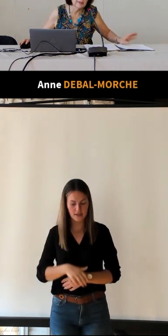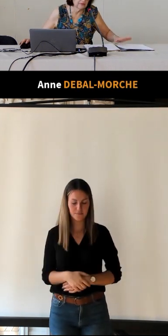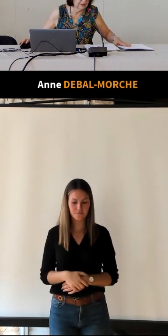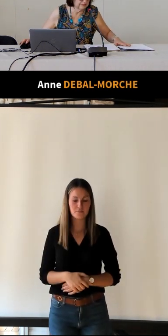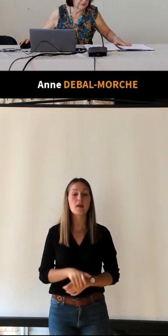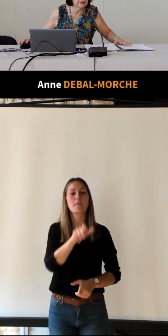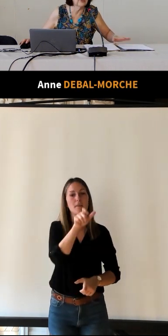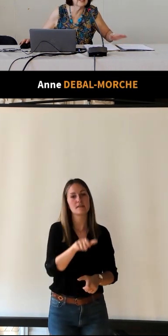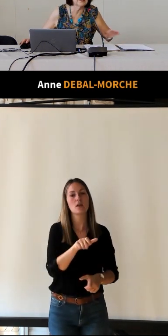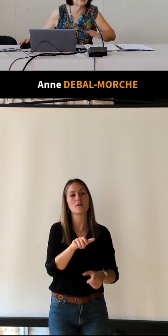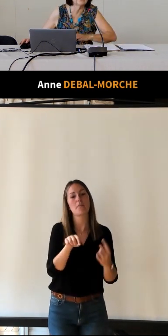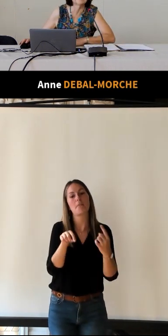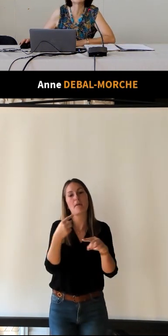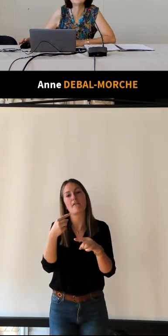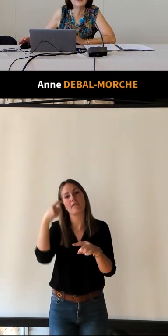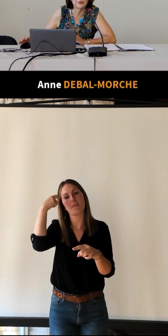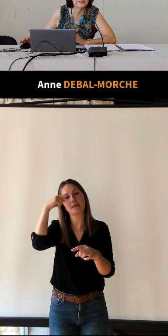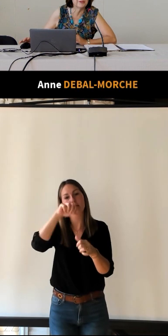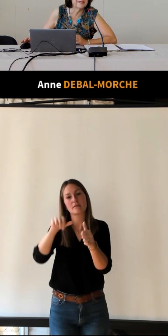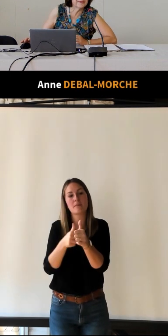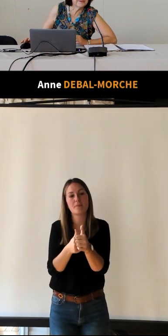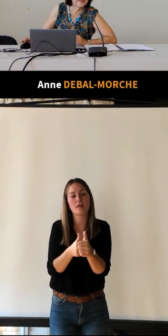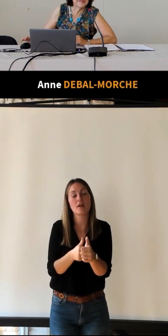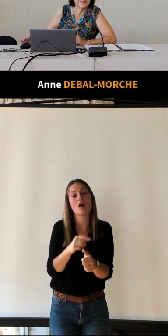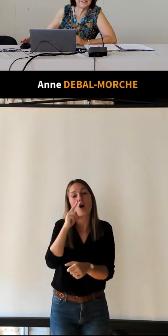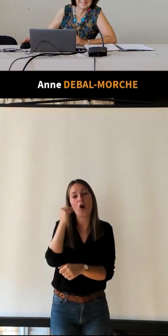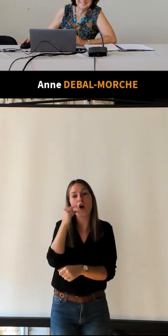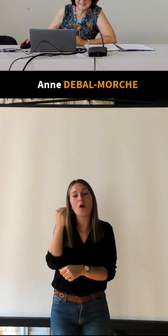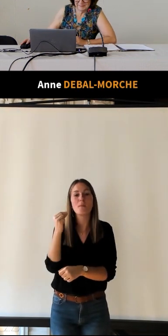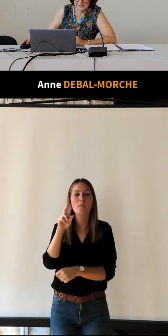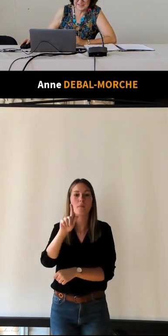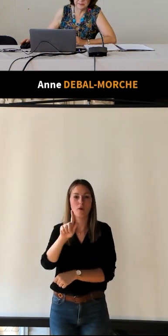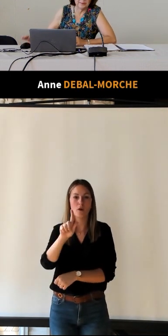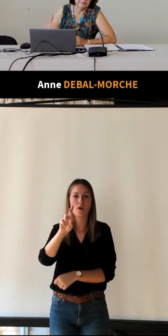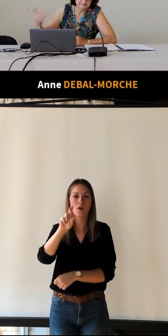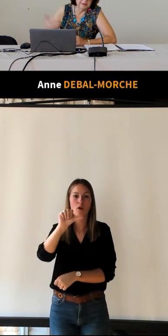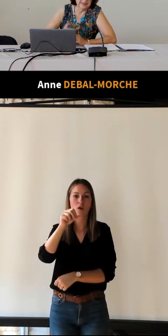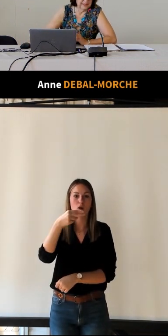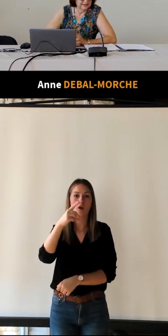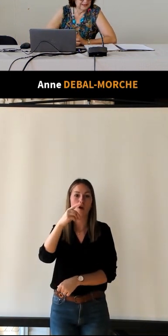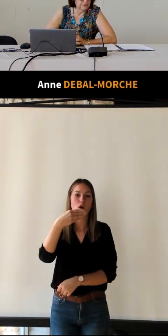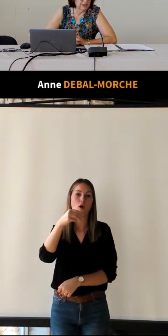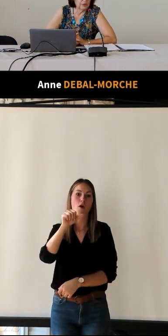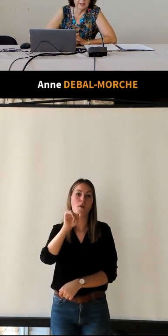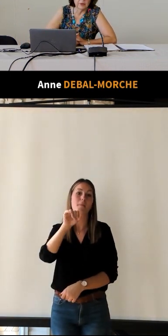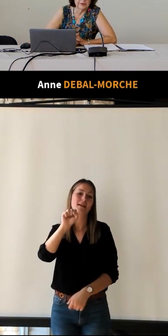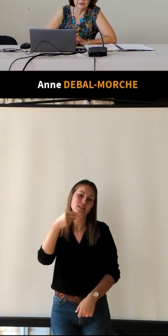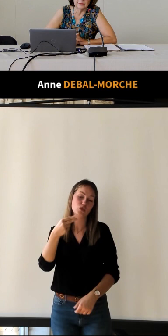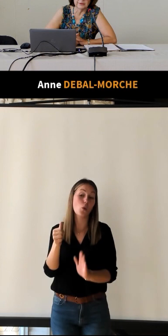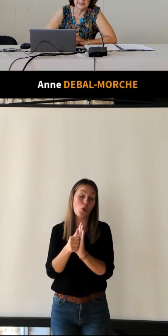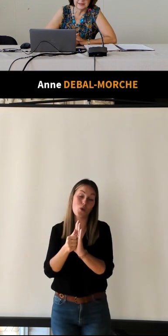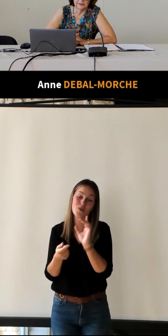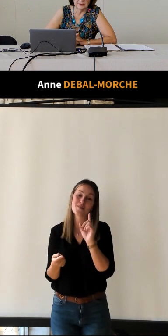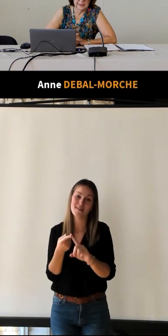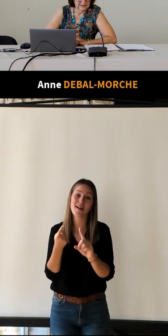C'est vrai qu'on a une petite tendresse au niveau des archives pour Louis de Grandmaison. Donc, pour ça qu'il a eu un rôle important